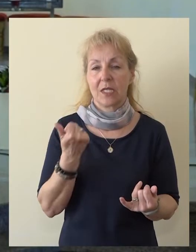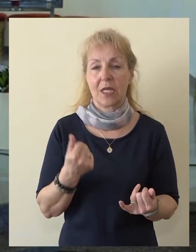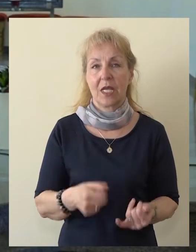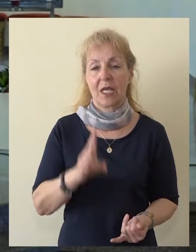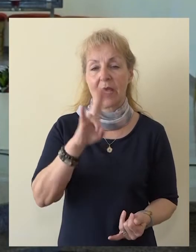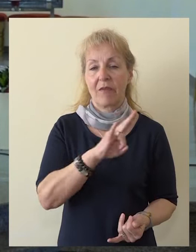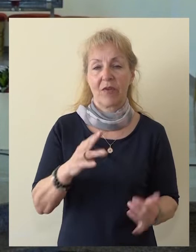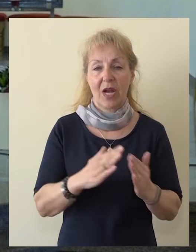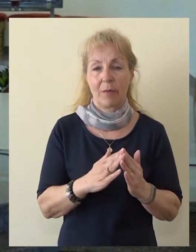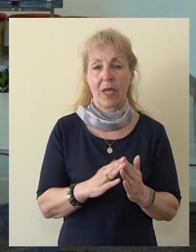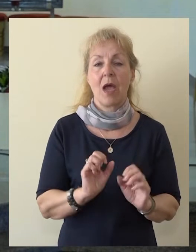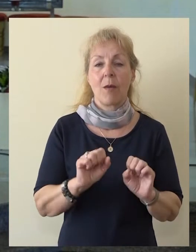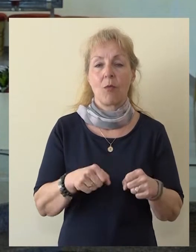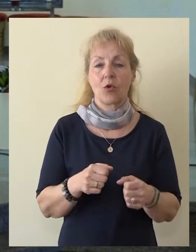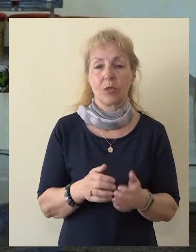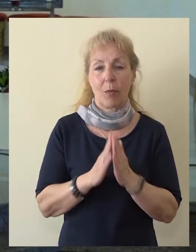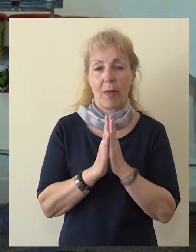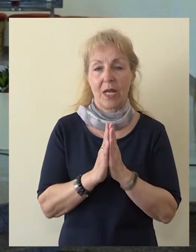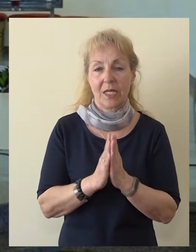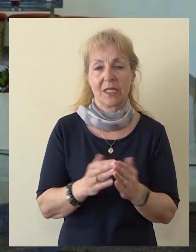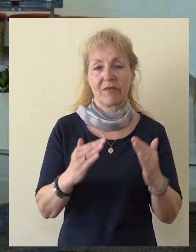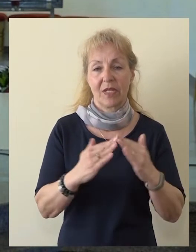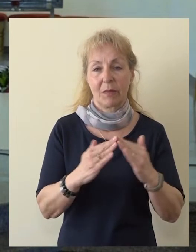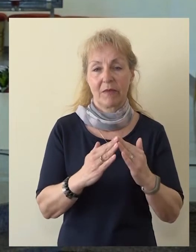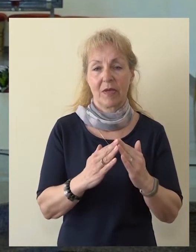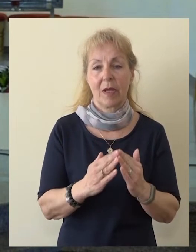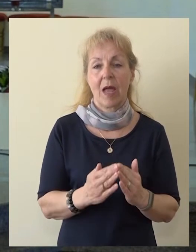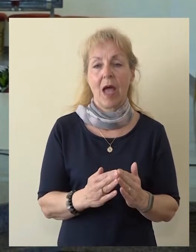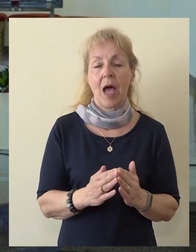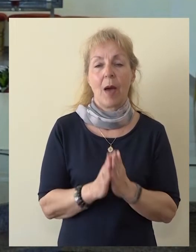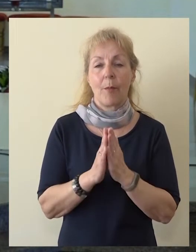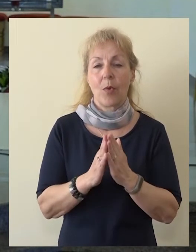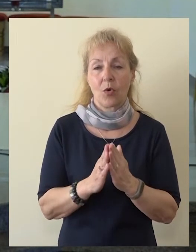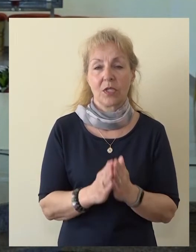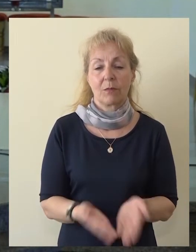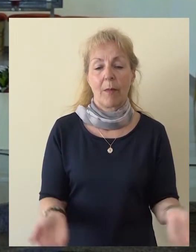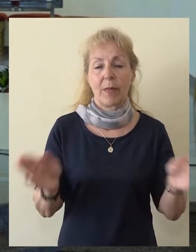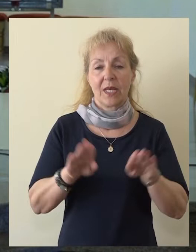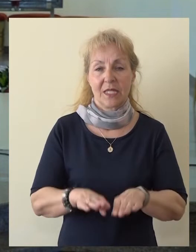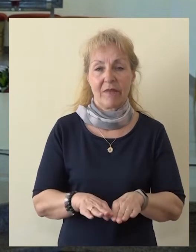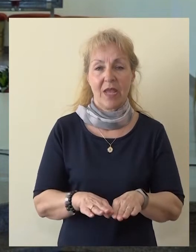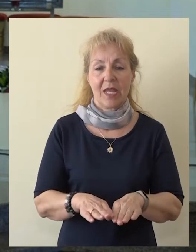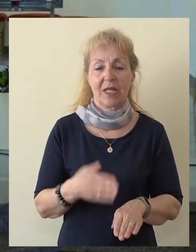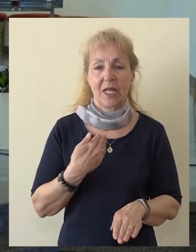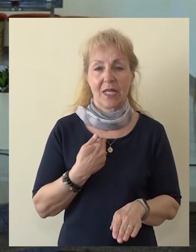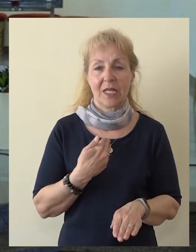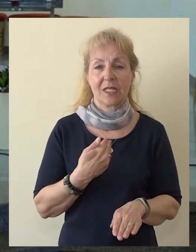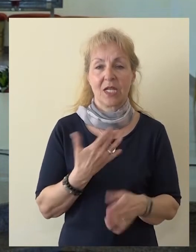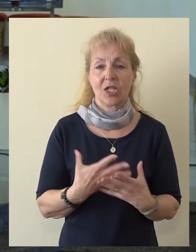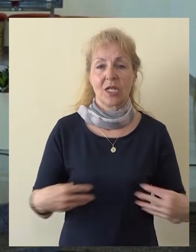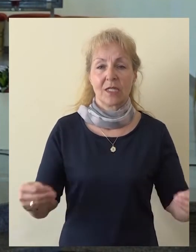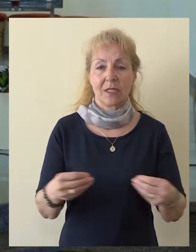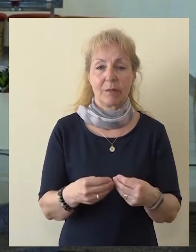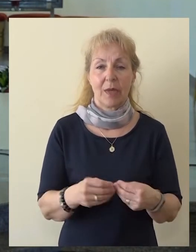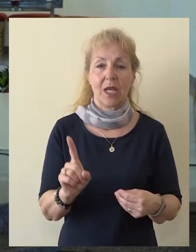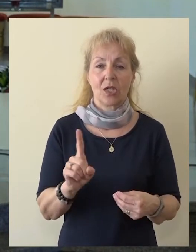але молимося в своїх домівках, просимо Господа його благословення для всіх нас, благословення для наших сімей,